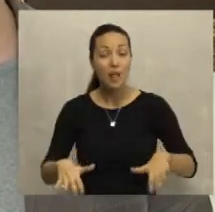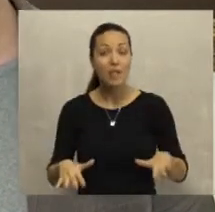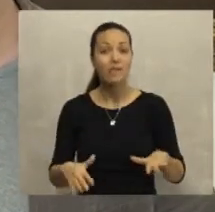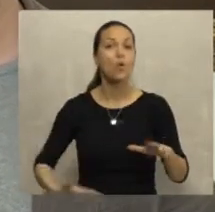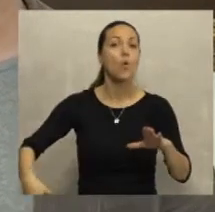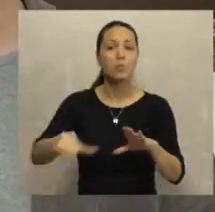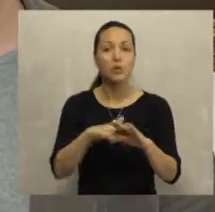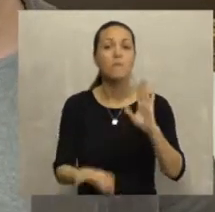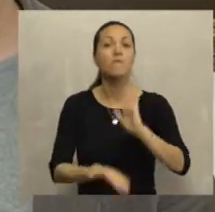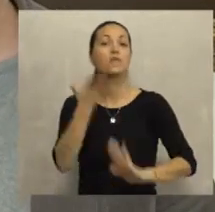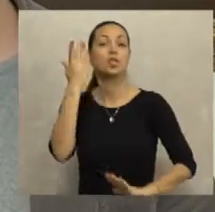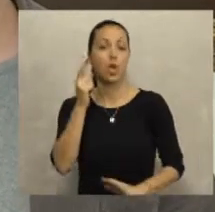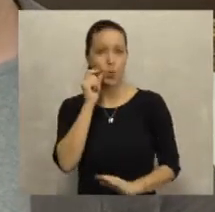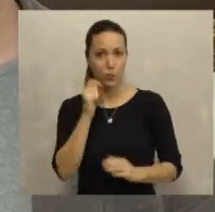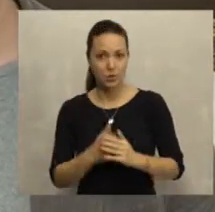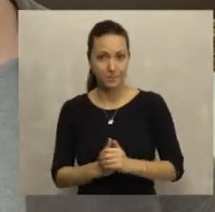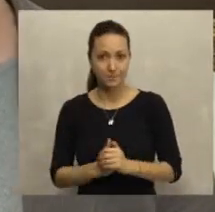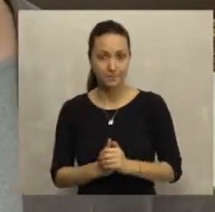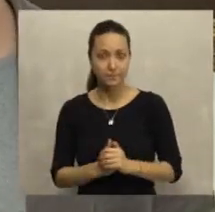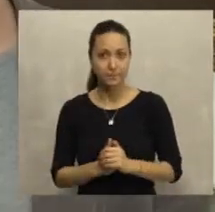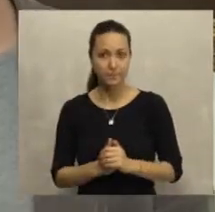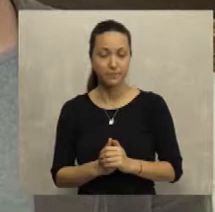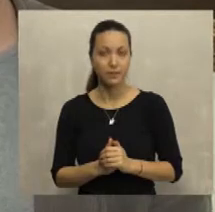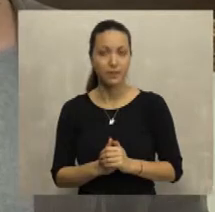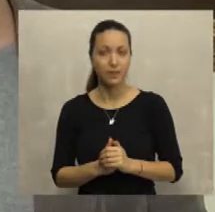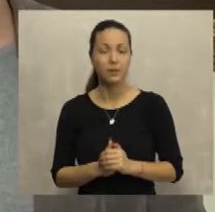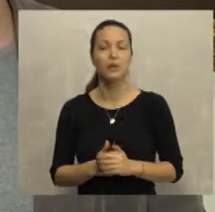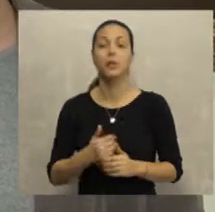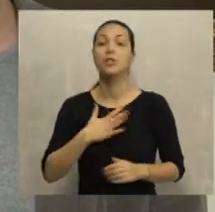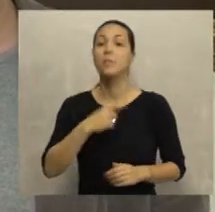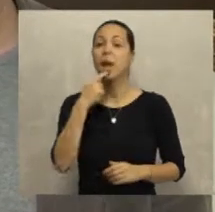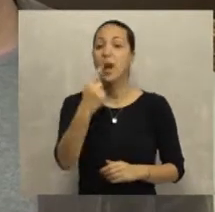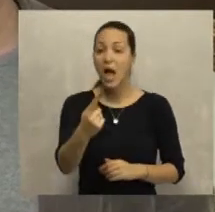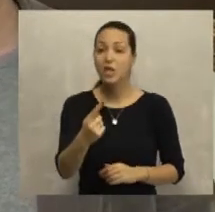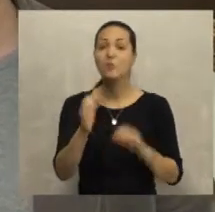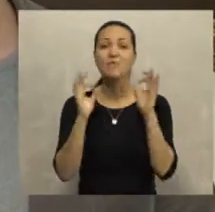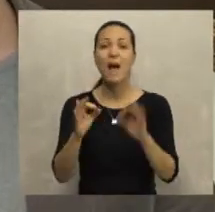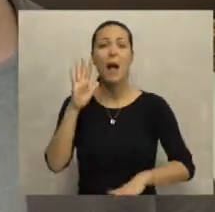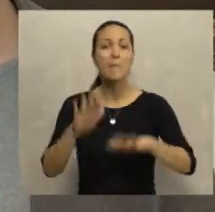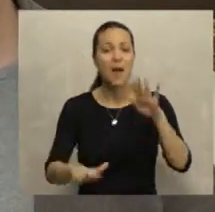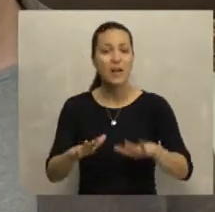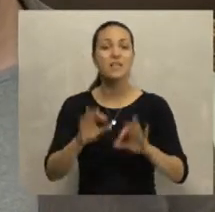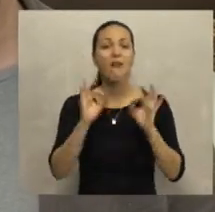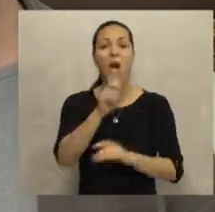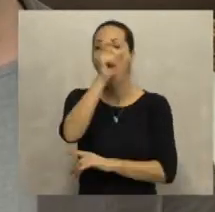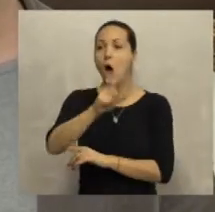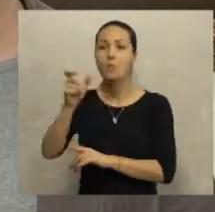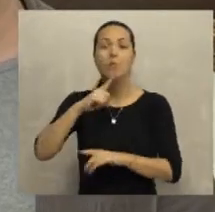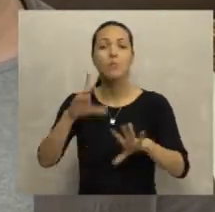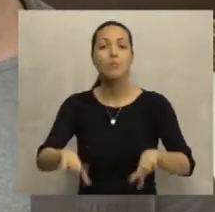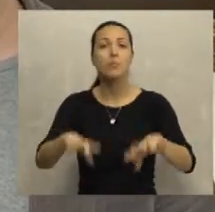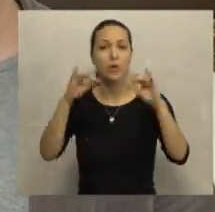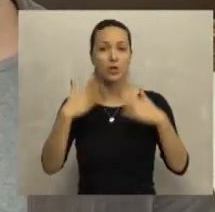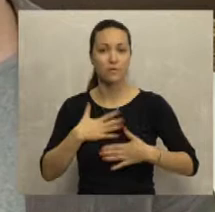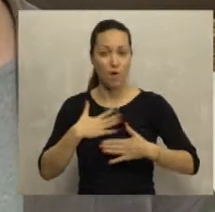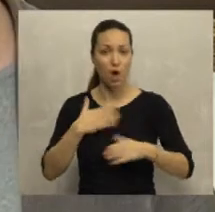poslodavce da upošljavaju što veći broj ljudi. Istakao bi da svaka mera koja ide u tom smeru i svaka